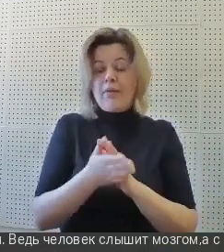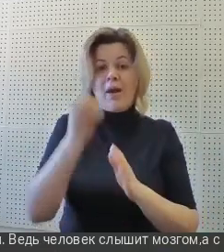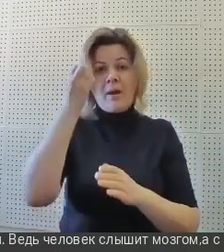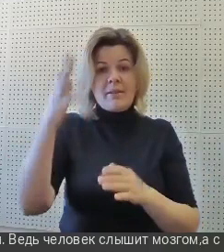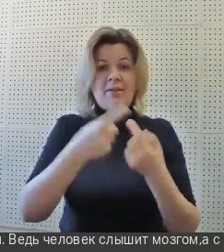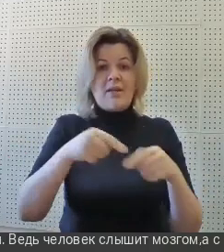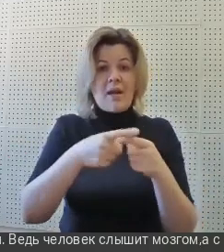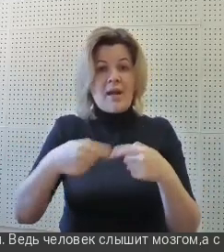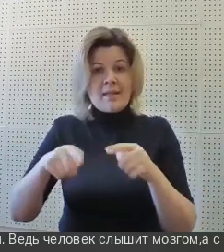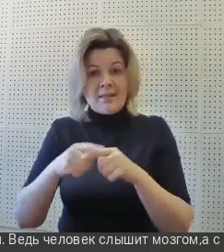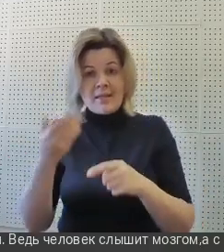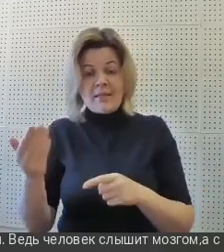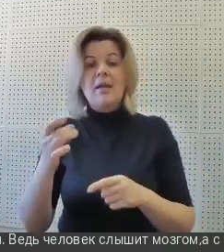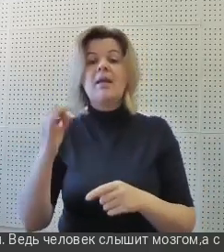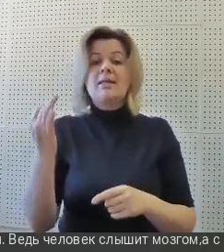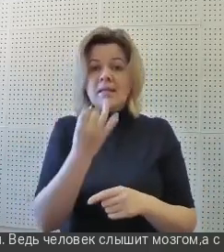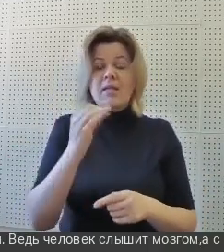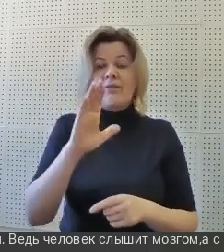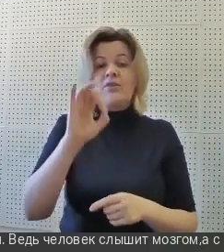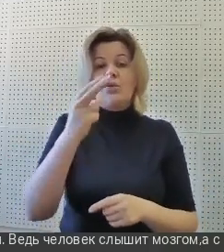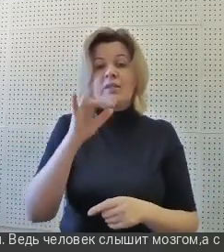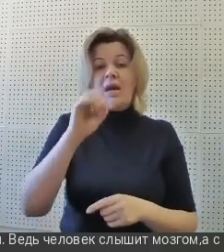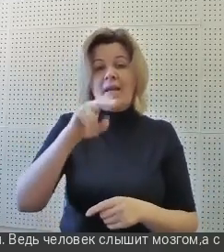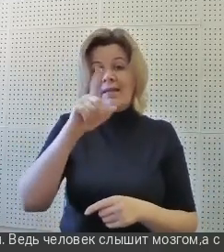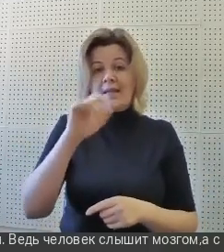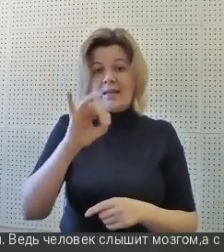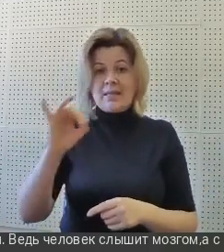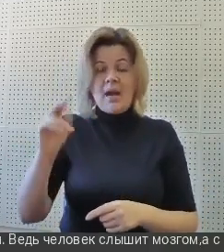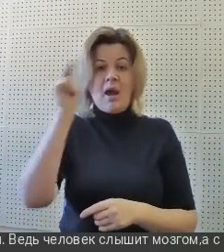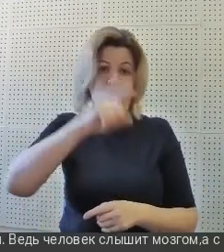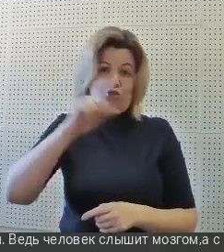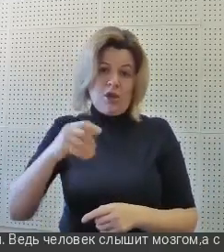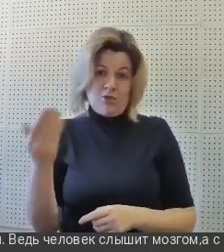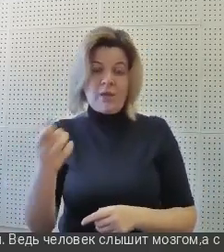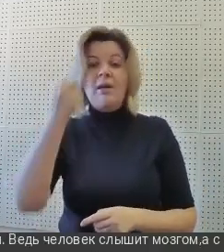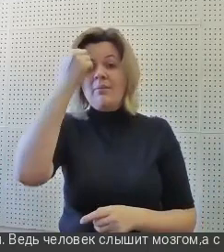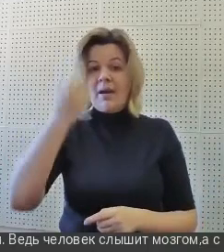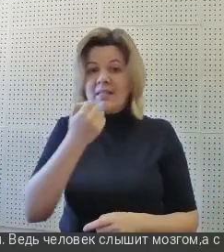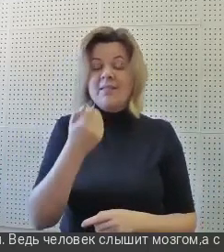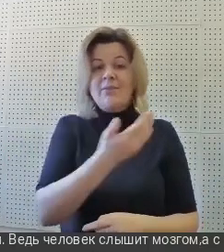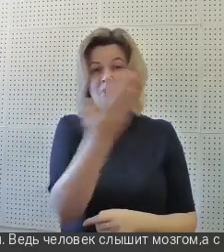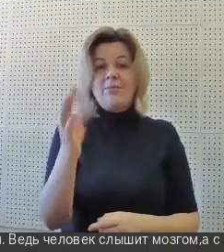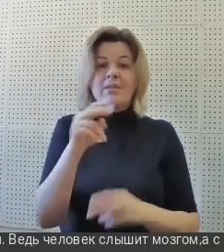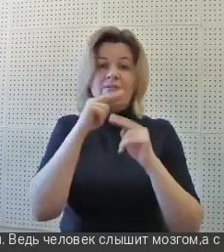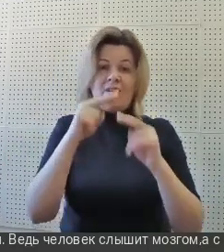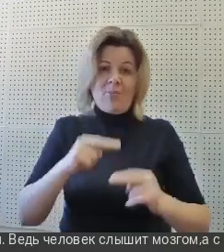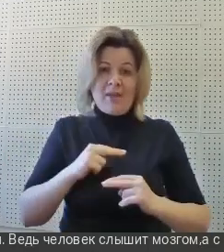образовательных организаций, заинтересованных в социализации обучающихся. Спасибо за внимание.